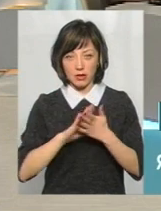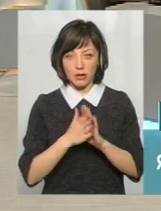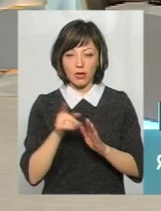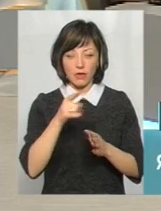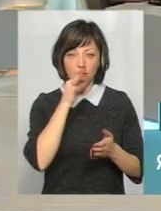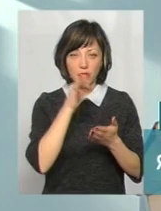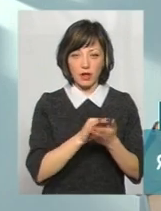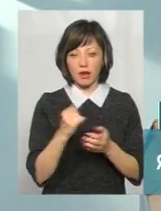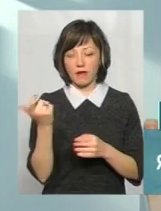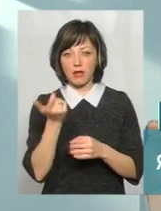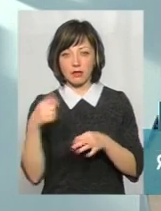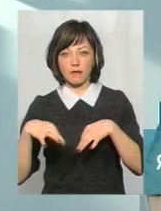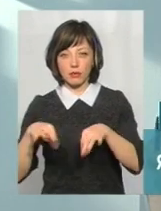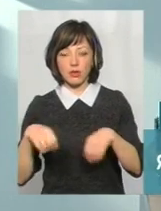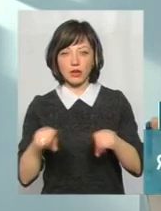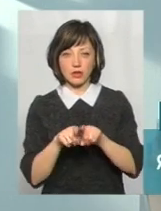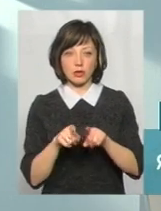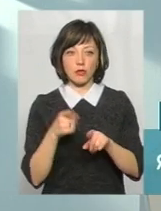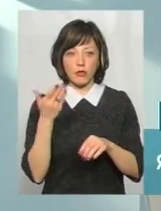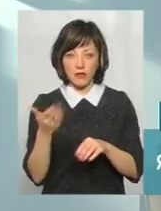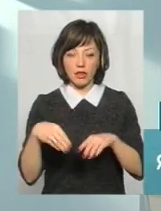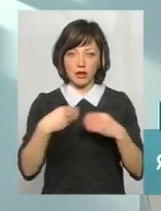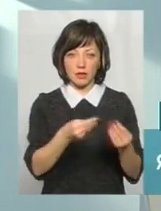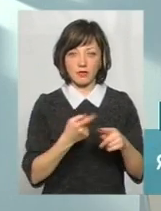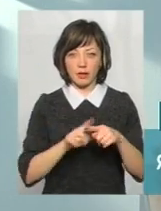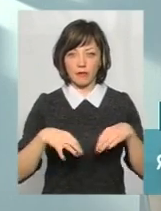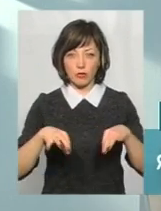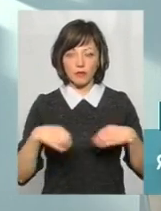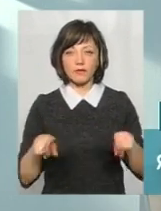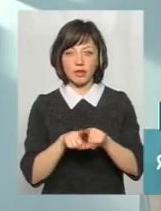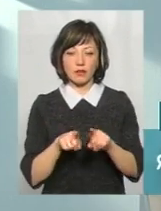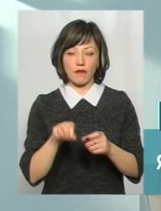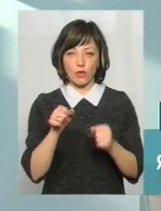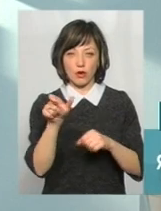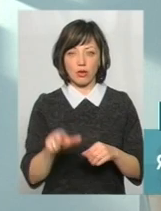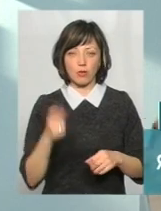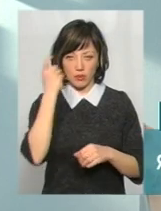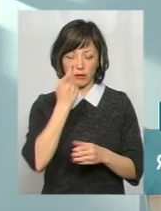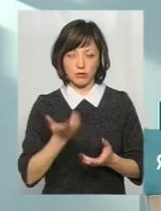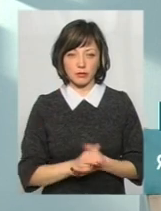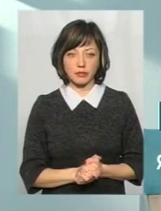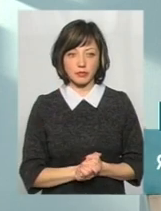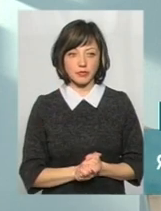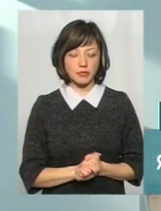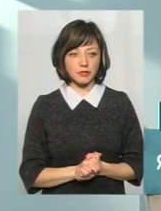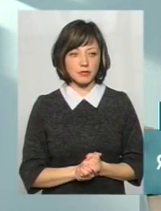на нього відповідальність і на власника автомобіля також. Бо він якимось чином надав цей автомобіль, все ж таки водію, який далі керував. Тобто, це все таки зброя,